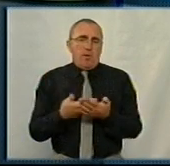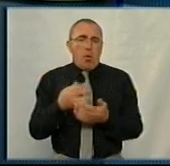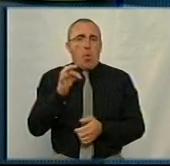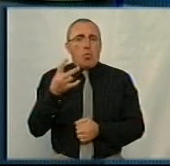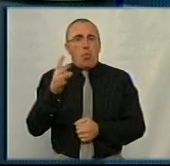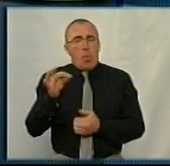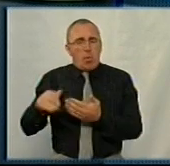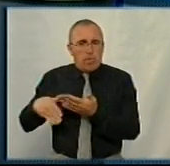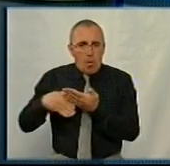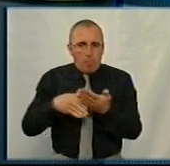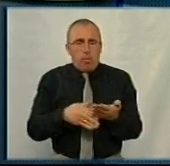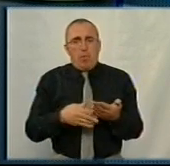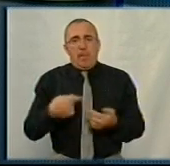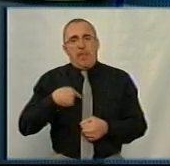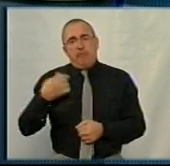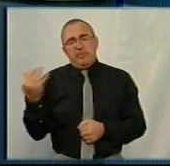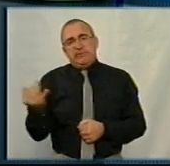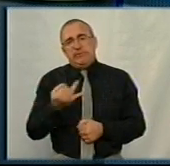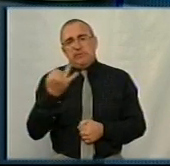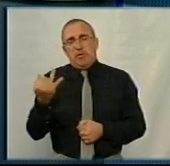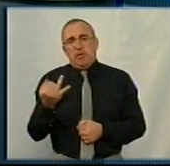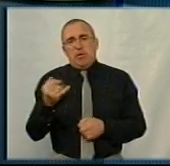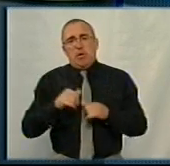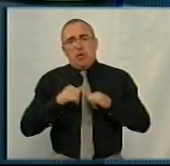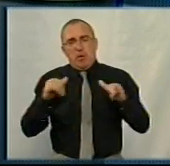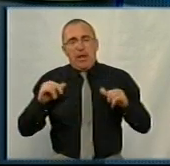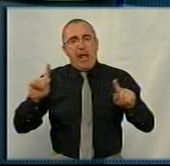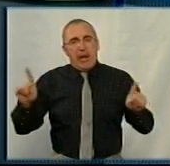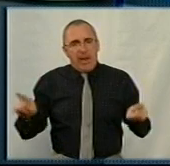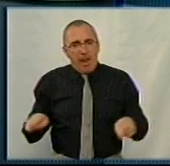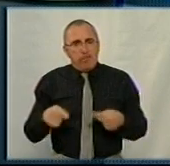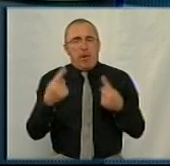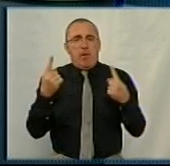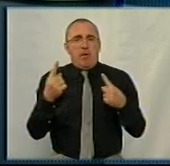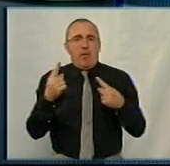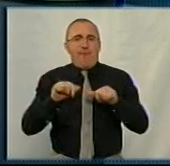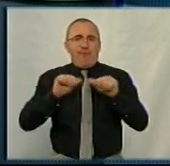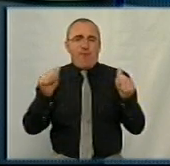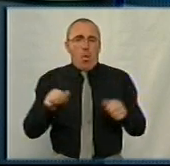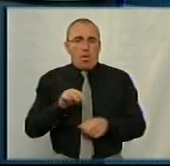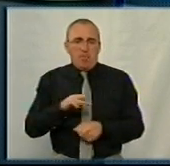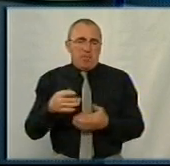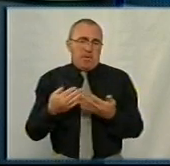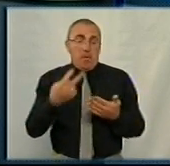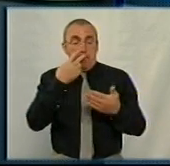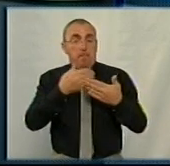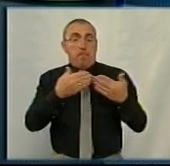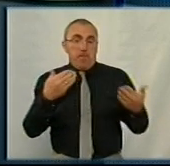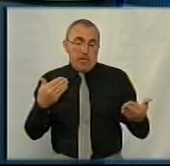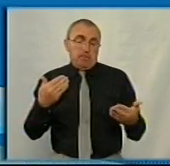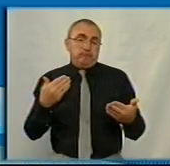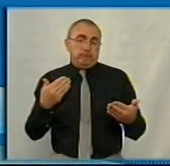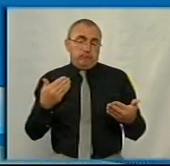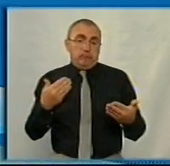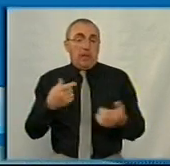онкологічна допомога, нам цікаве розвиток реабілітаційних форм, а вона не передбачена Національної служби здоров Вам не